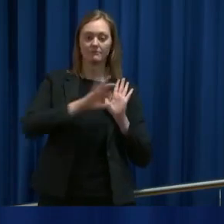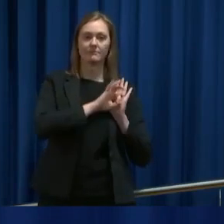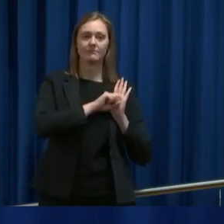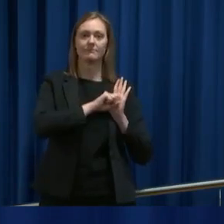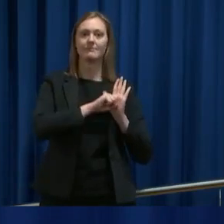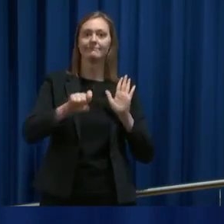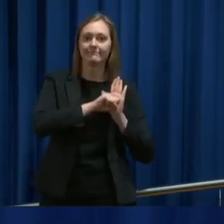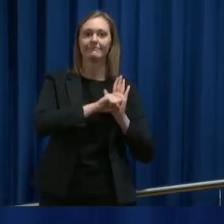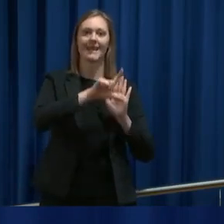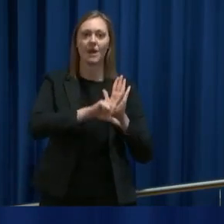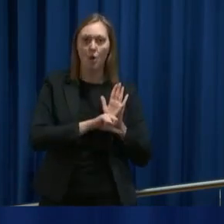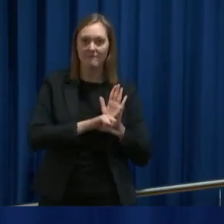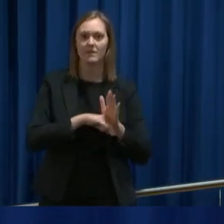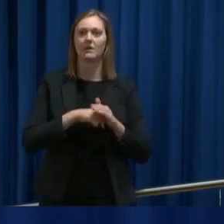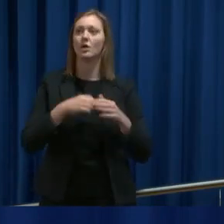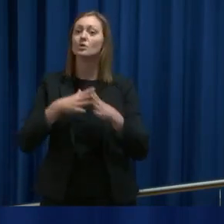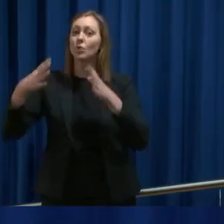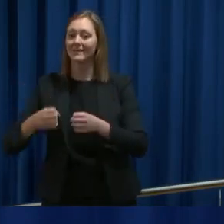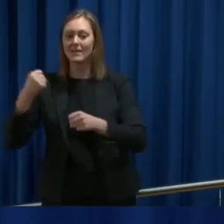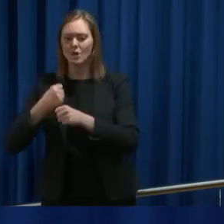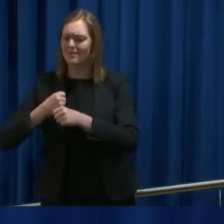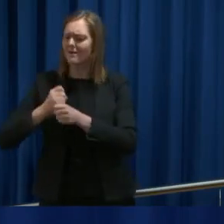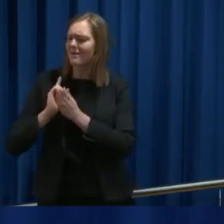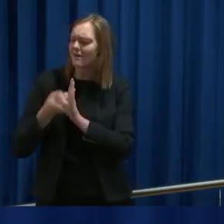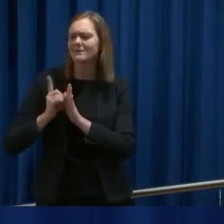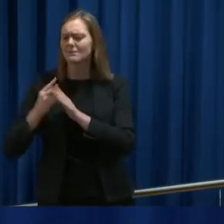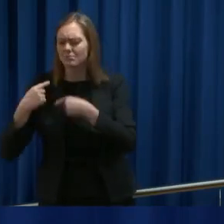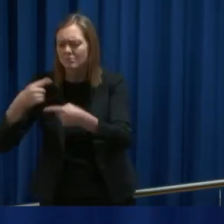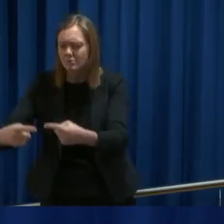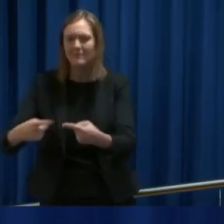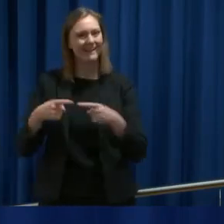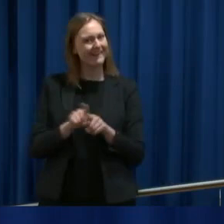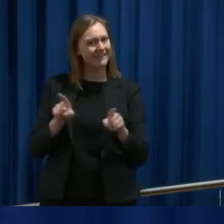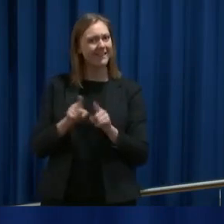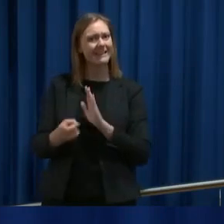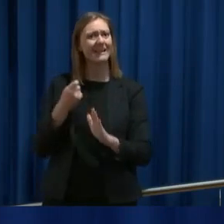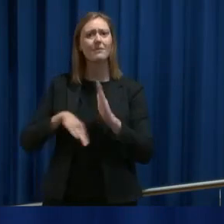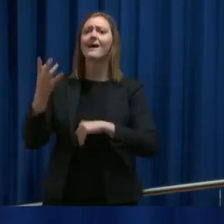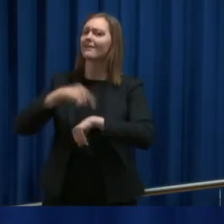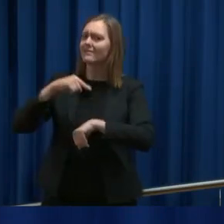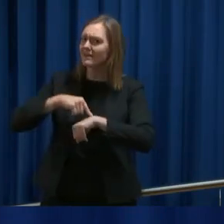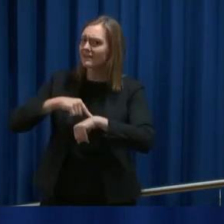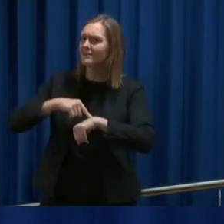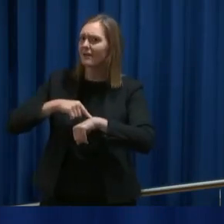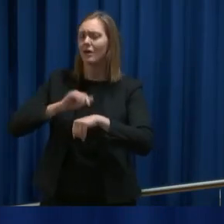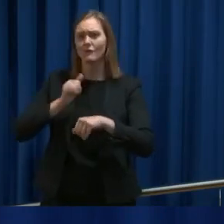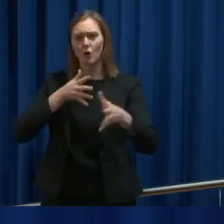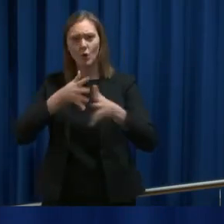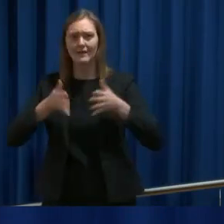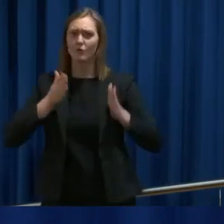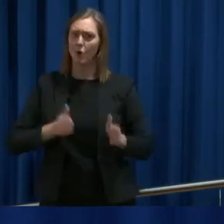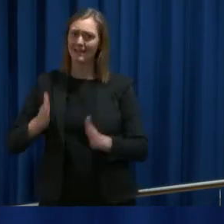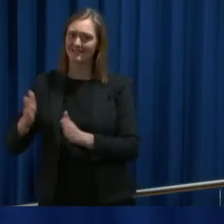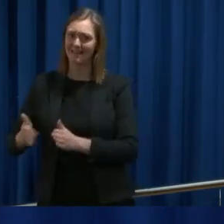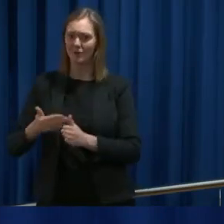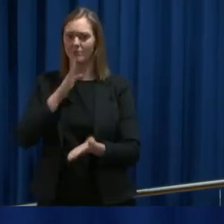Stortinget jobber raskt og samvittighetsfullt i denne situasjonen, men det vil likevel alltid kreve noe tid og formaliteter å få fastsatt en